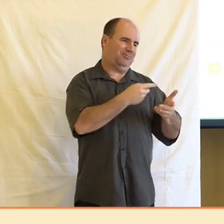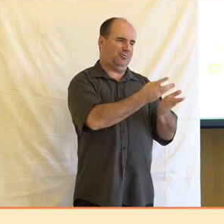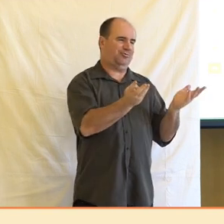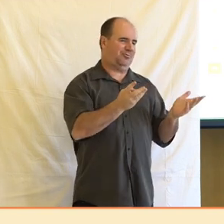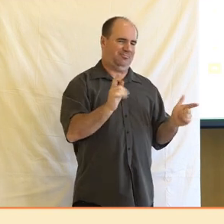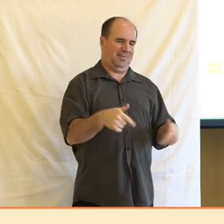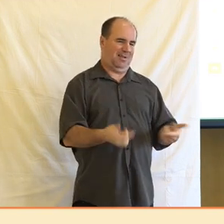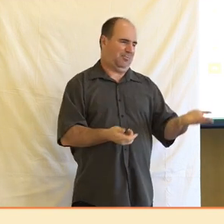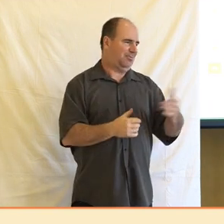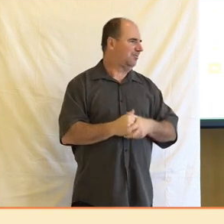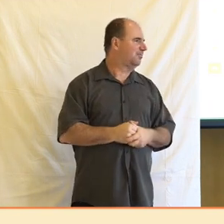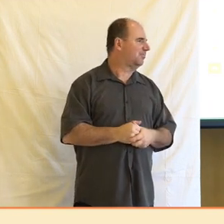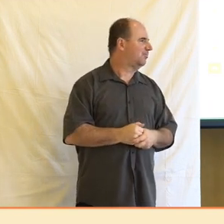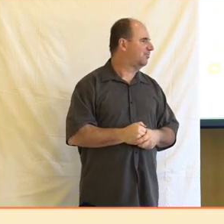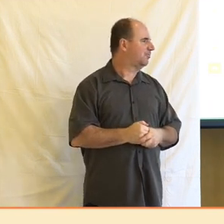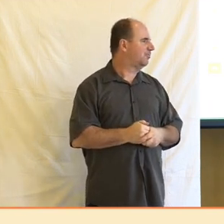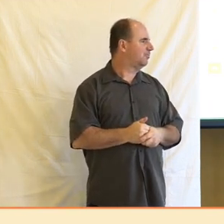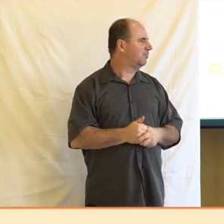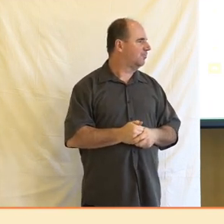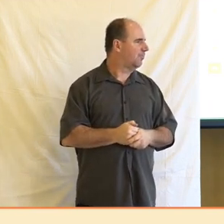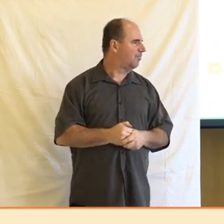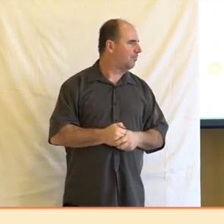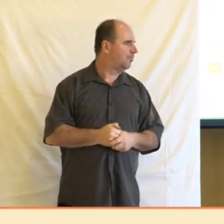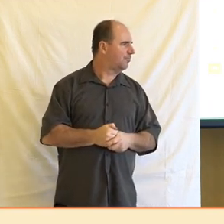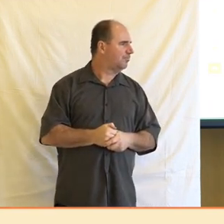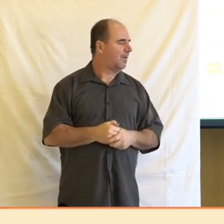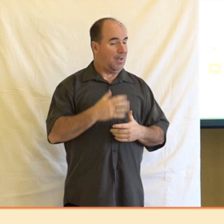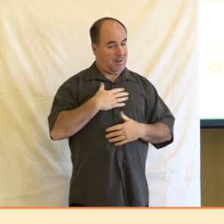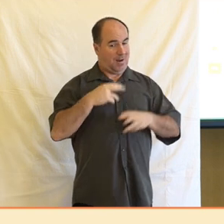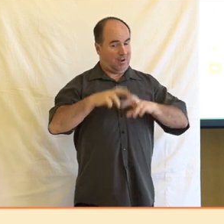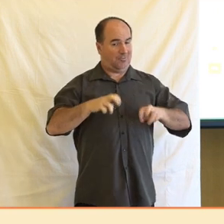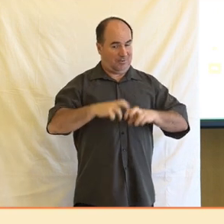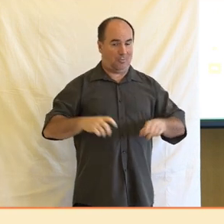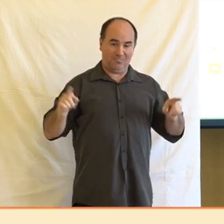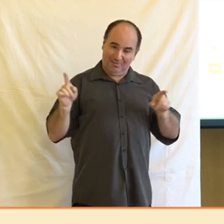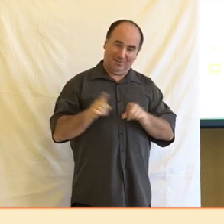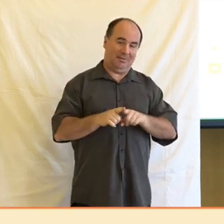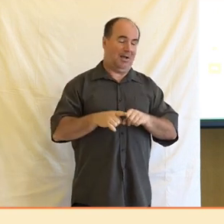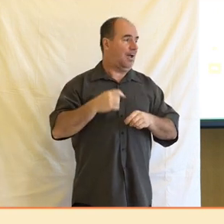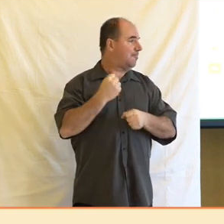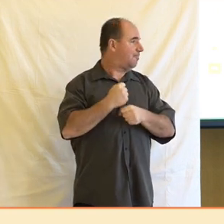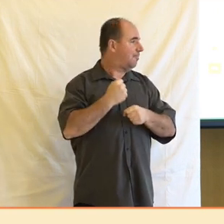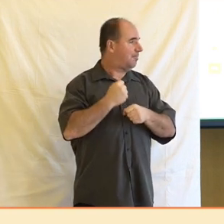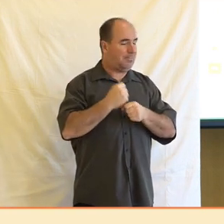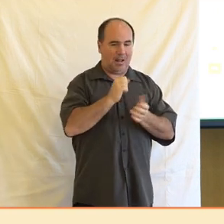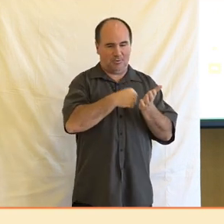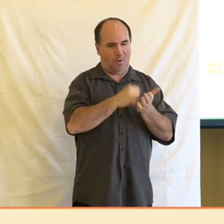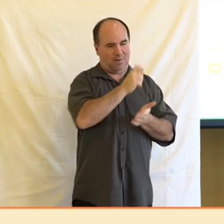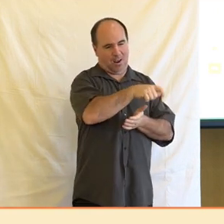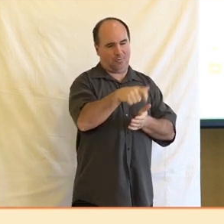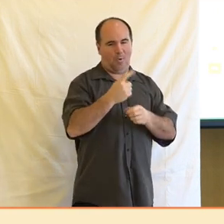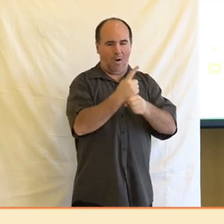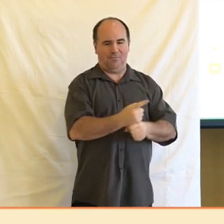Teď se dostáváme k tomu, co podle našeho výzkumu práci novinářů ovlivňuje.